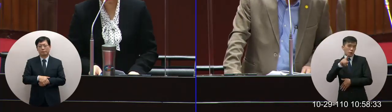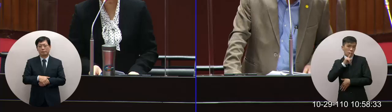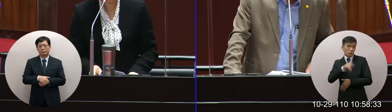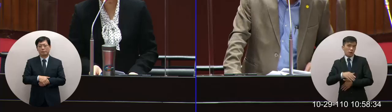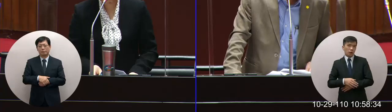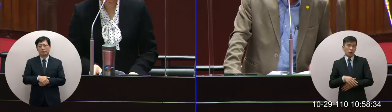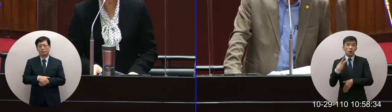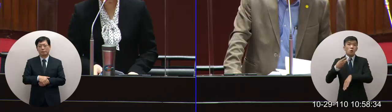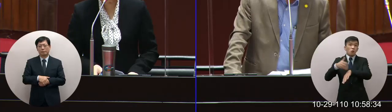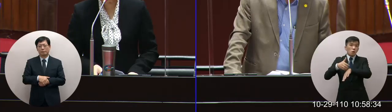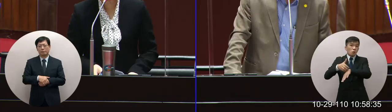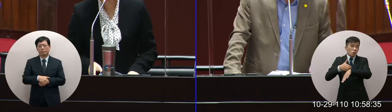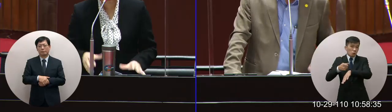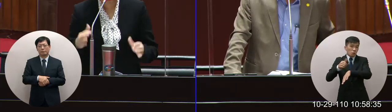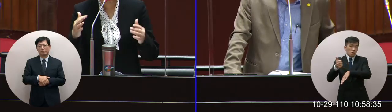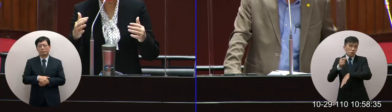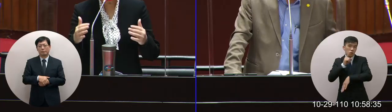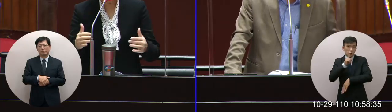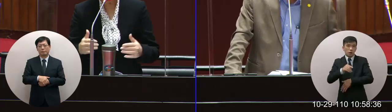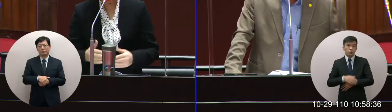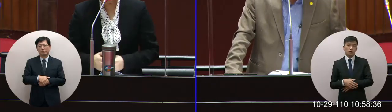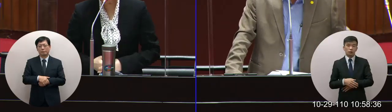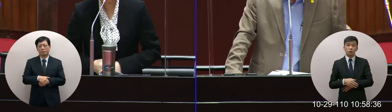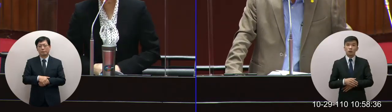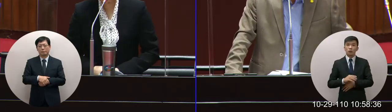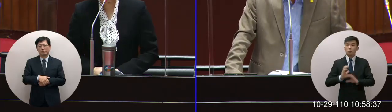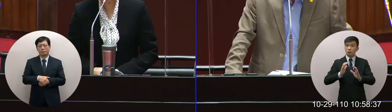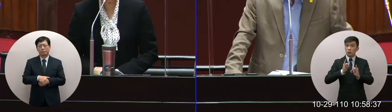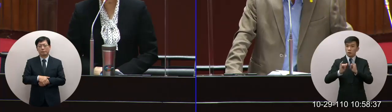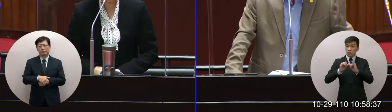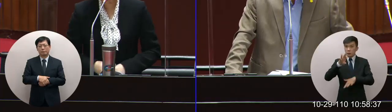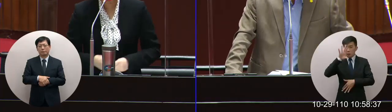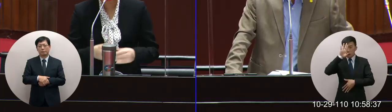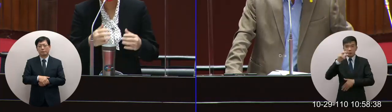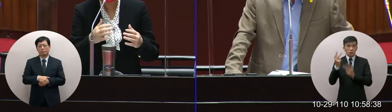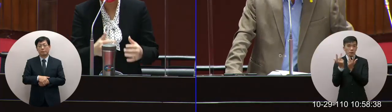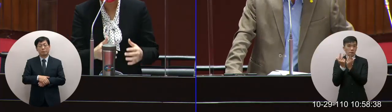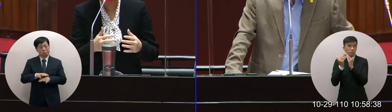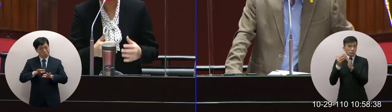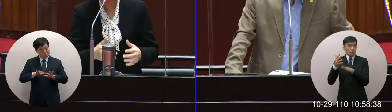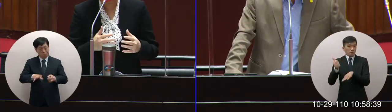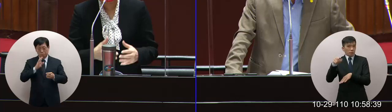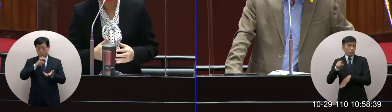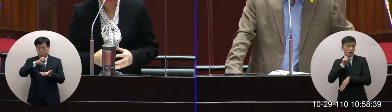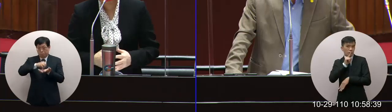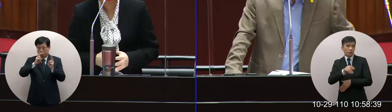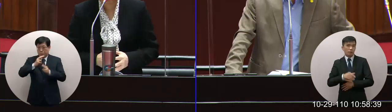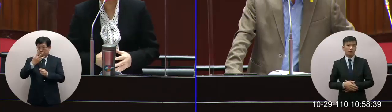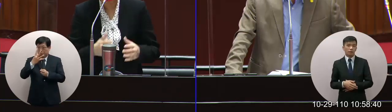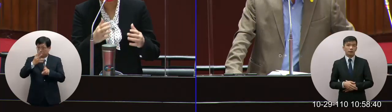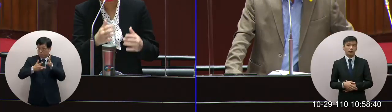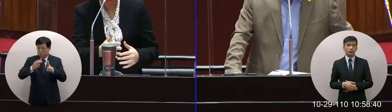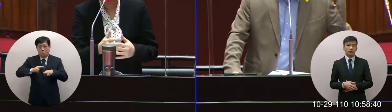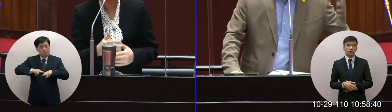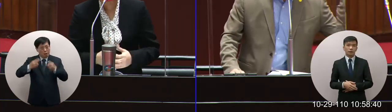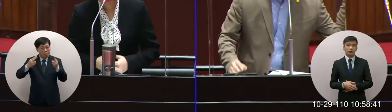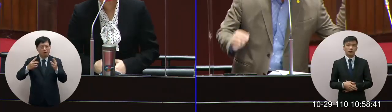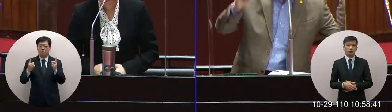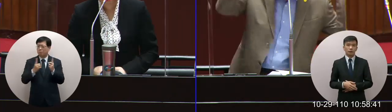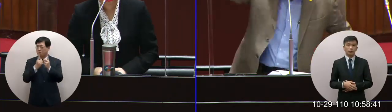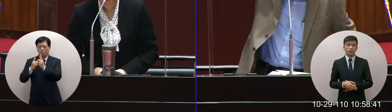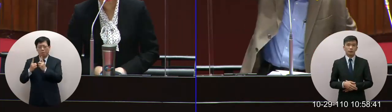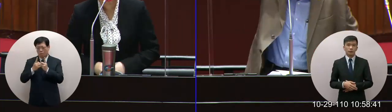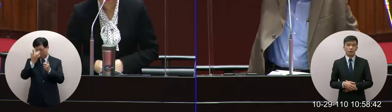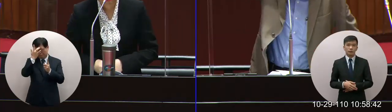侯友宜講的國民黨最大的直轄市長講所以核四要重啟面臨的